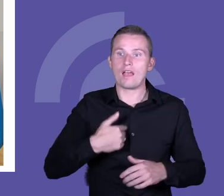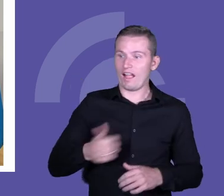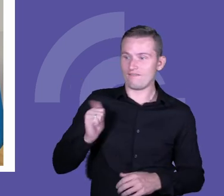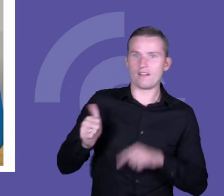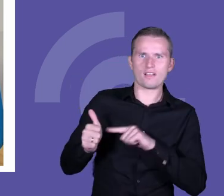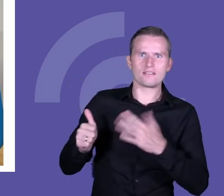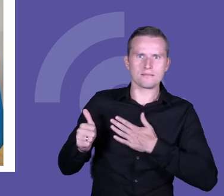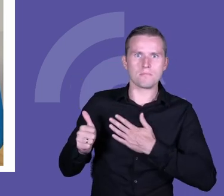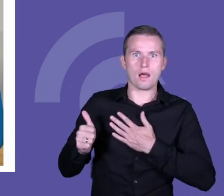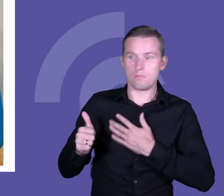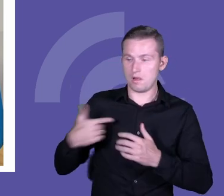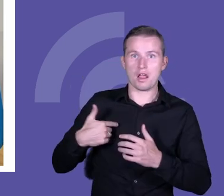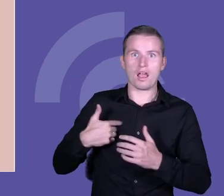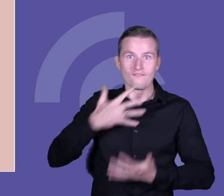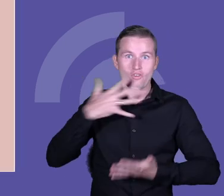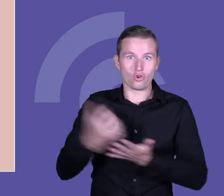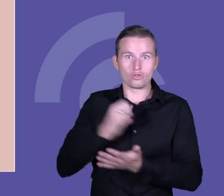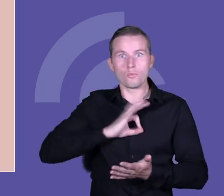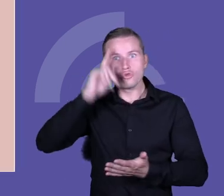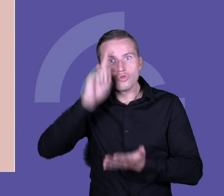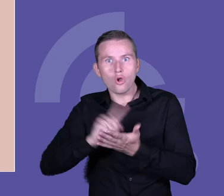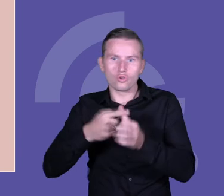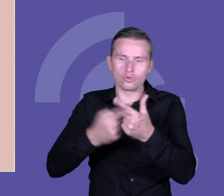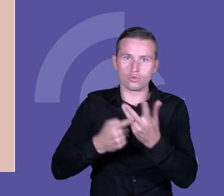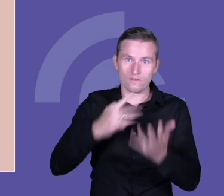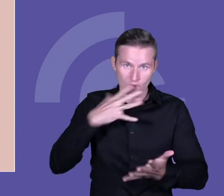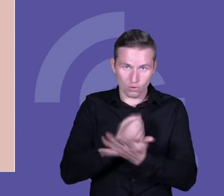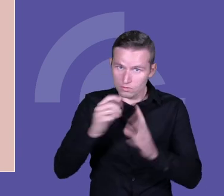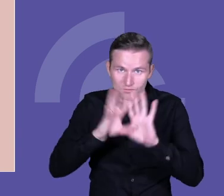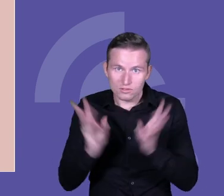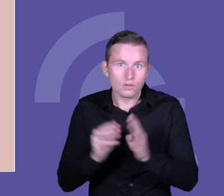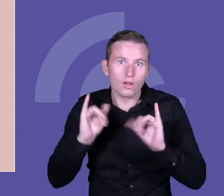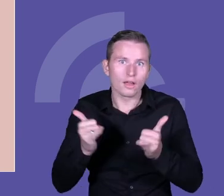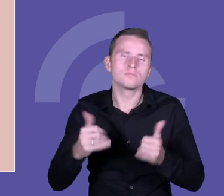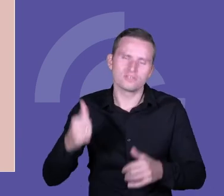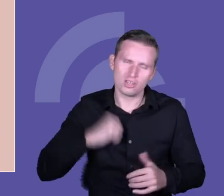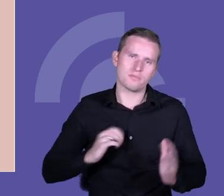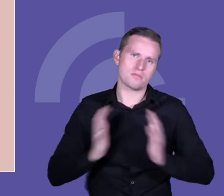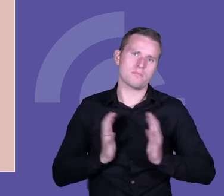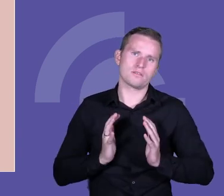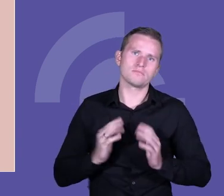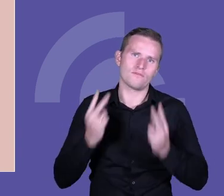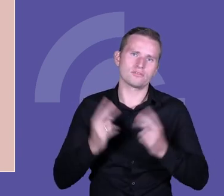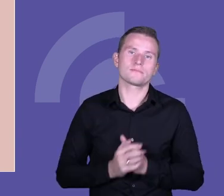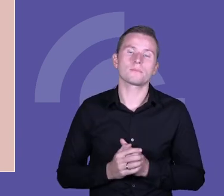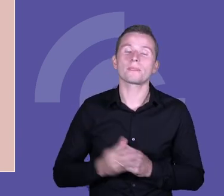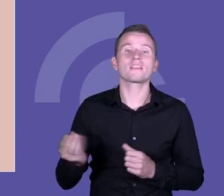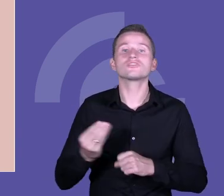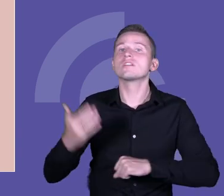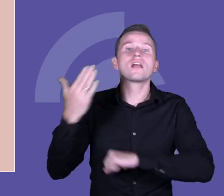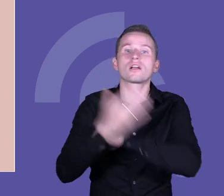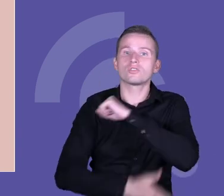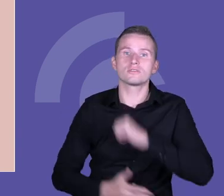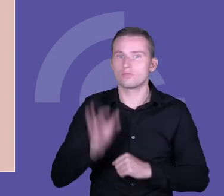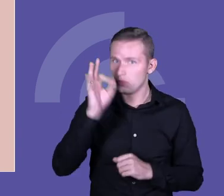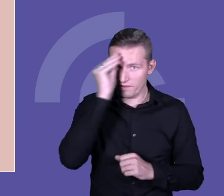więc o to również warto zadbać. I już na sam koniec, dobra wiadomość jest taka,